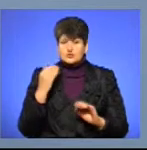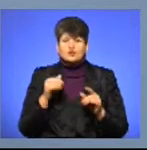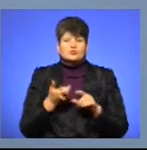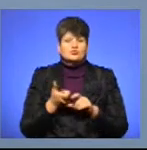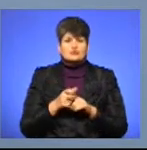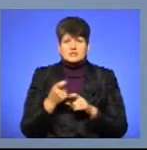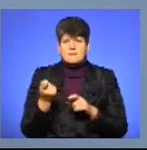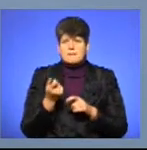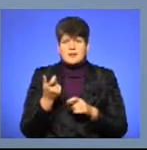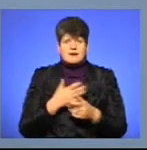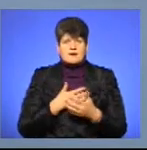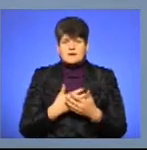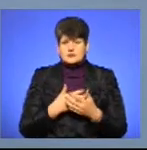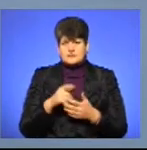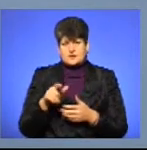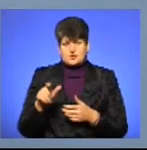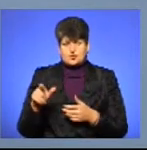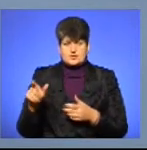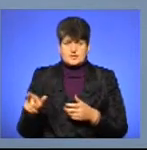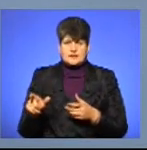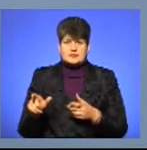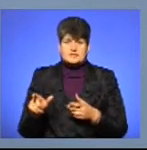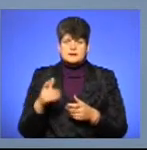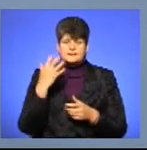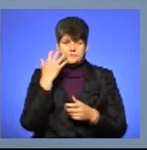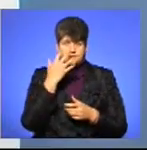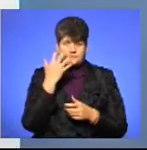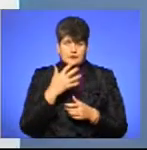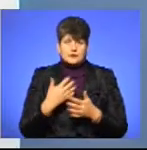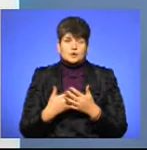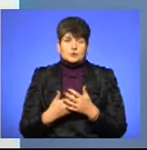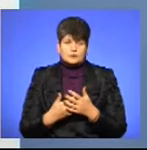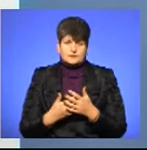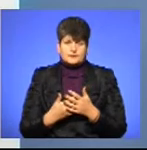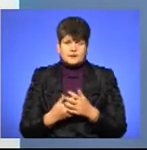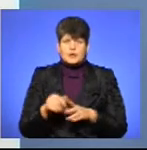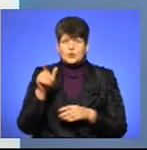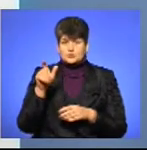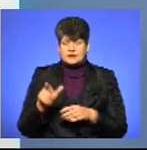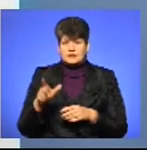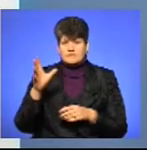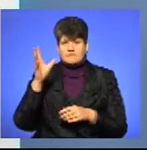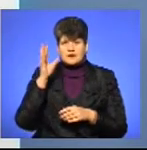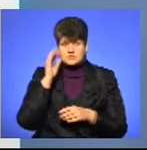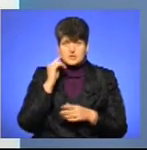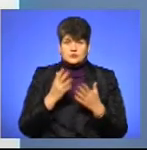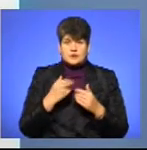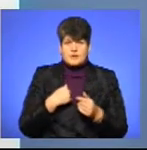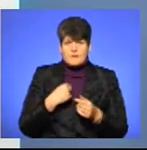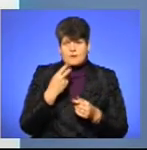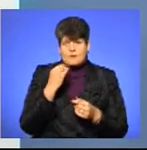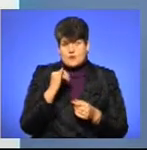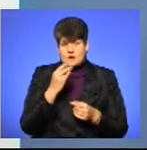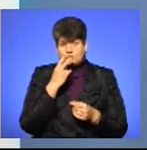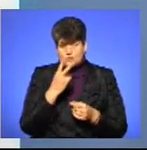мало активність людей з вадами зору. Тобто людина вважає, що раз я погано бачу,